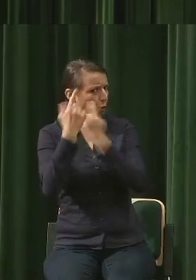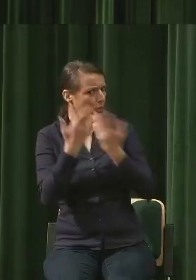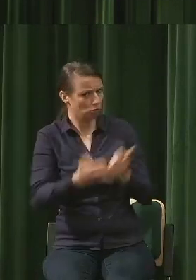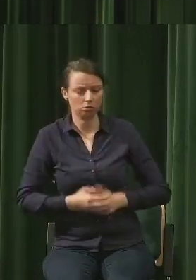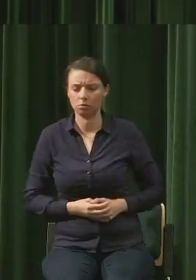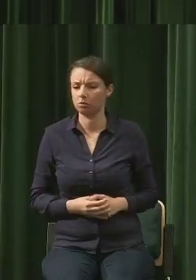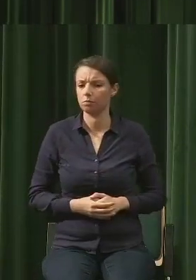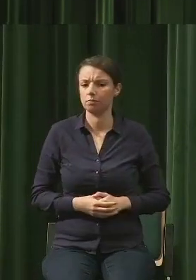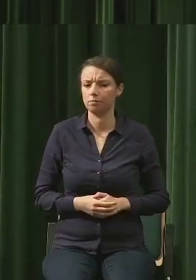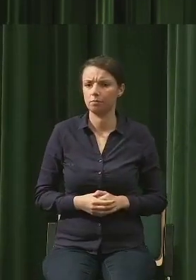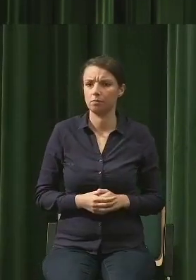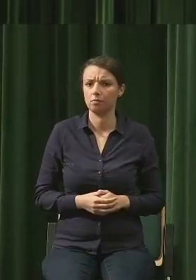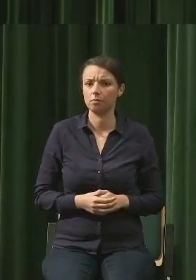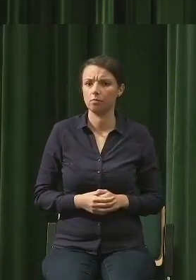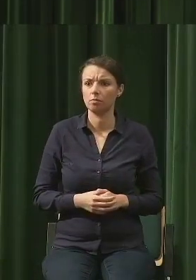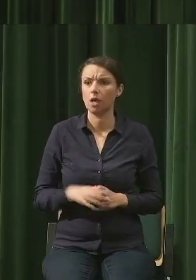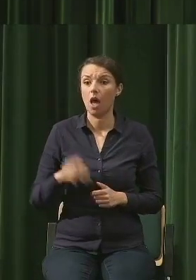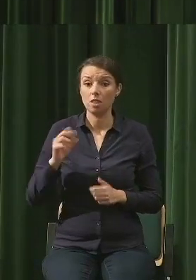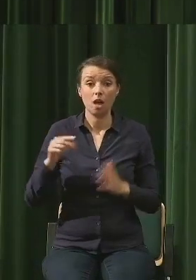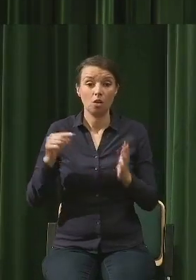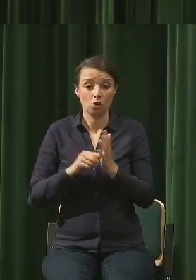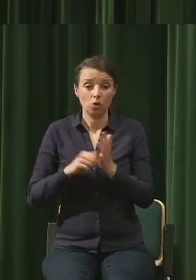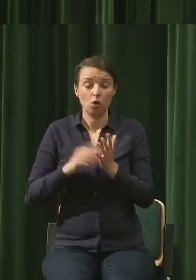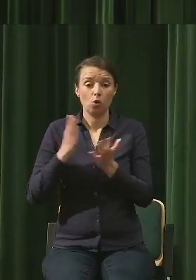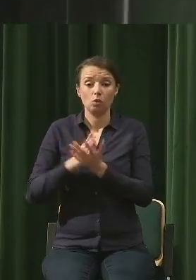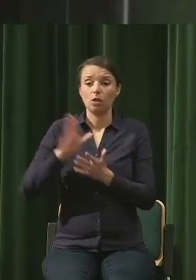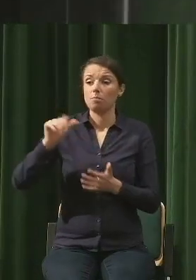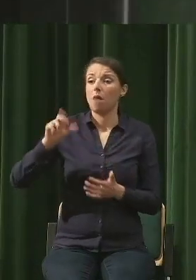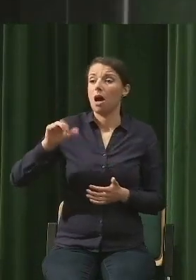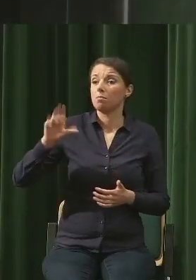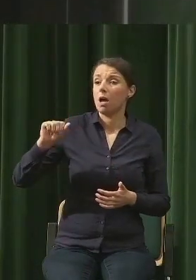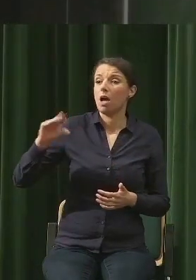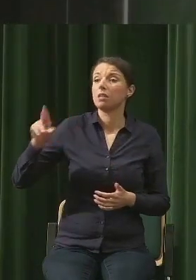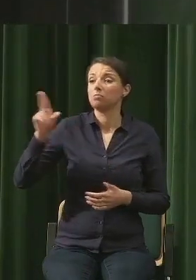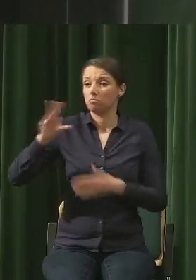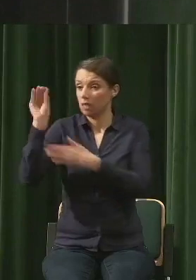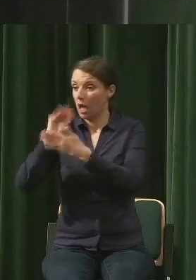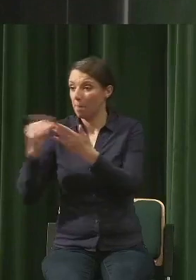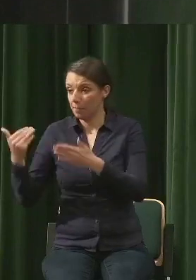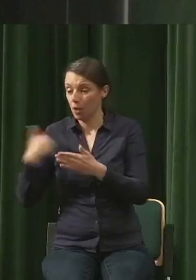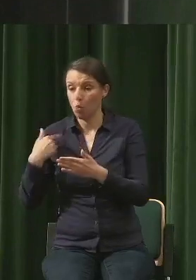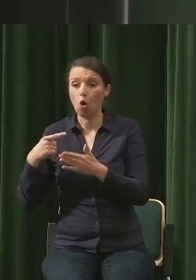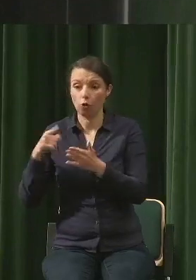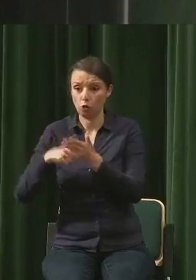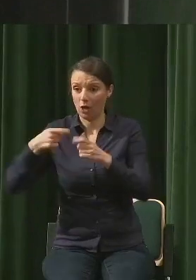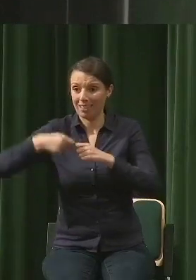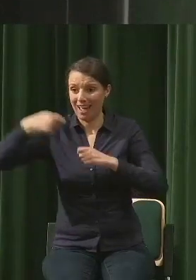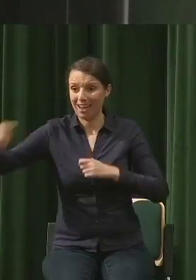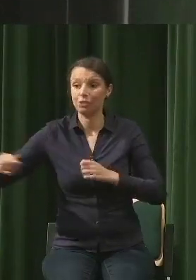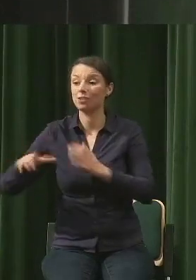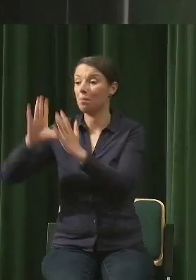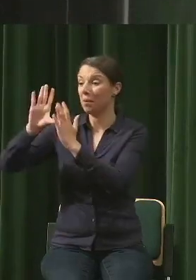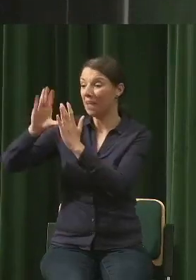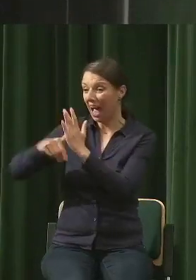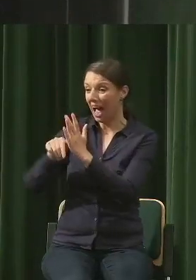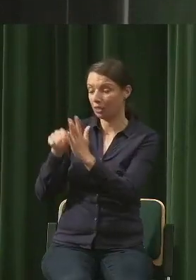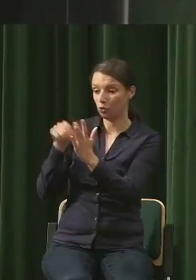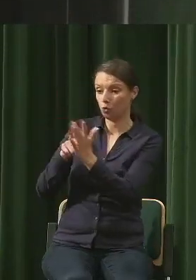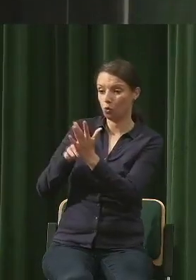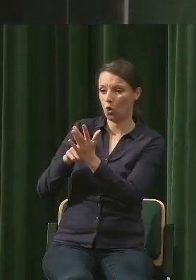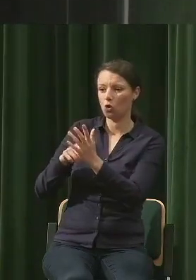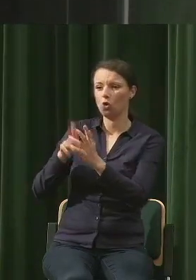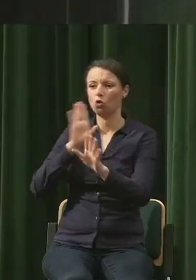pewnie pociągnięcie tego, co Barber pisał o tym, że tak naprawdę to miasta stają się tymi laboratoriami rozwoju,